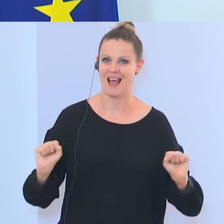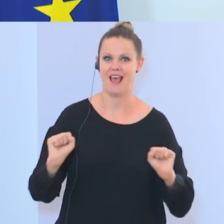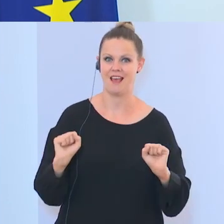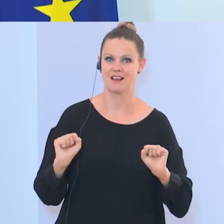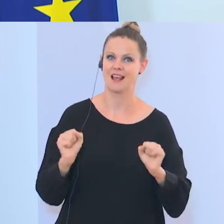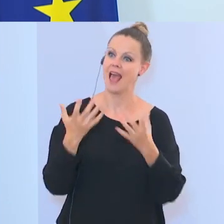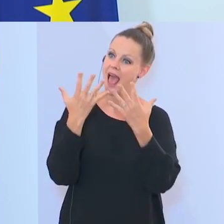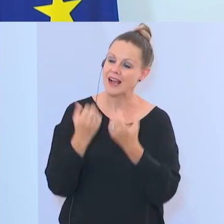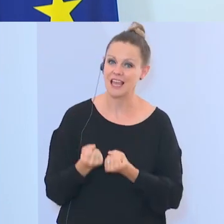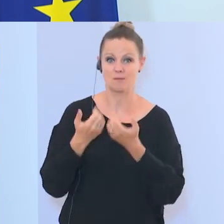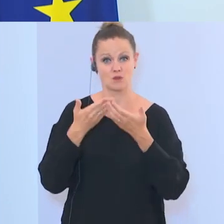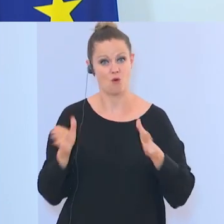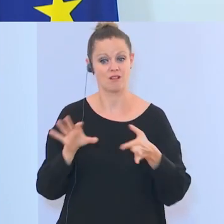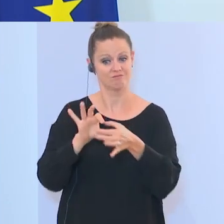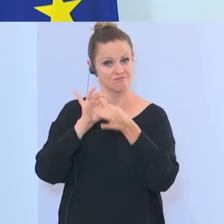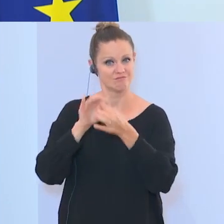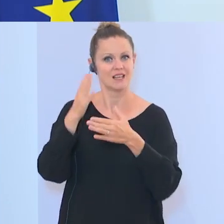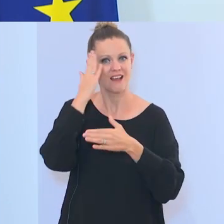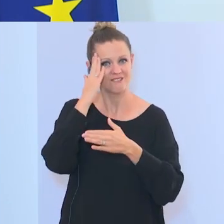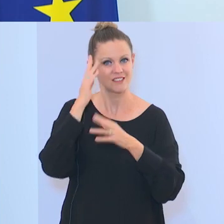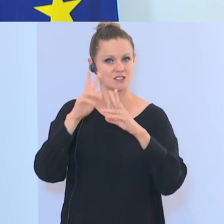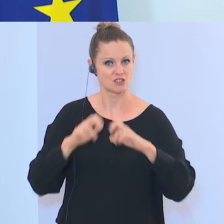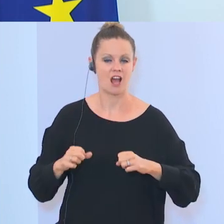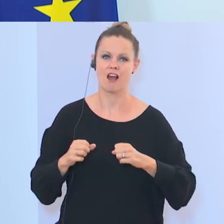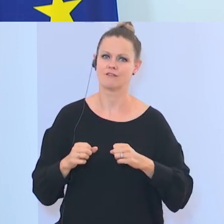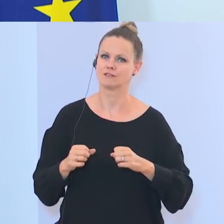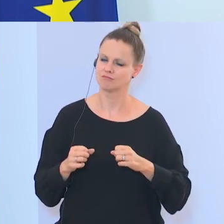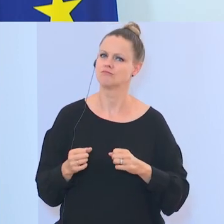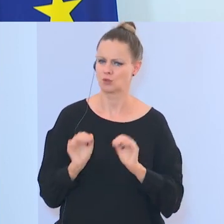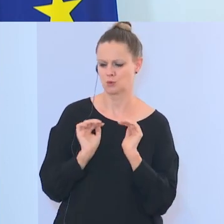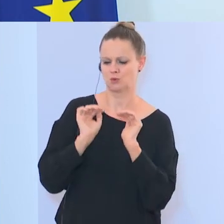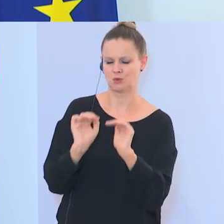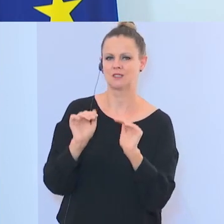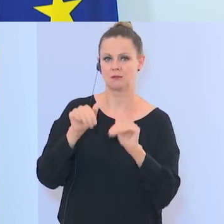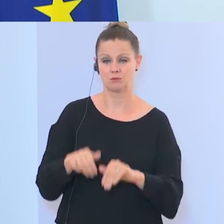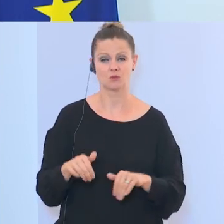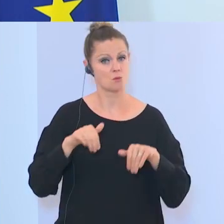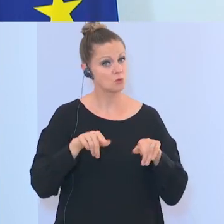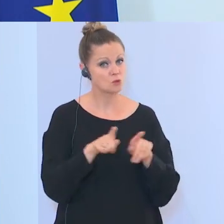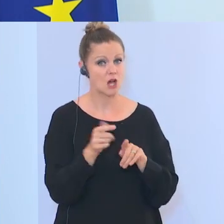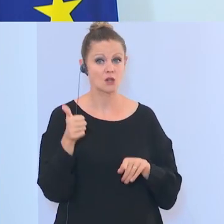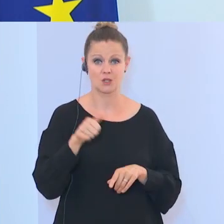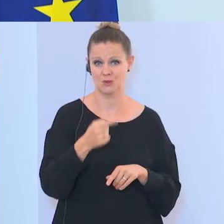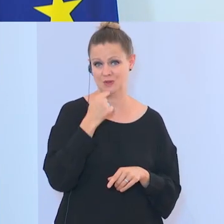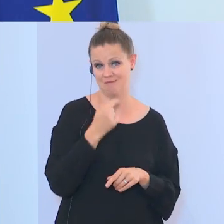Ergebnisoffenheit der Wissenschaft auch bewahrt und garantiert wird. Dazu muss ich auch sagen, ich bin selber ja seit zehn Jahren